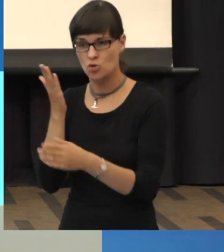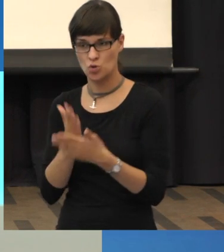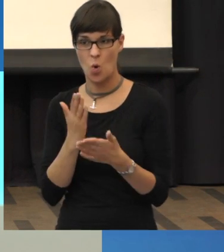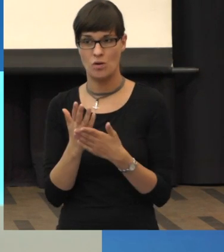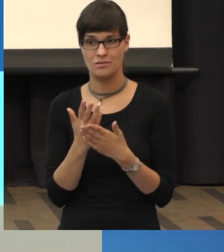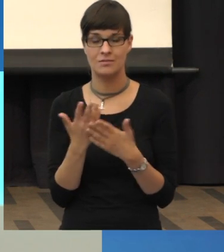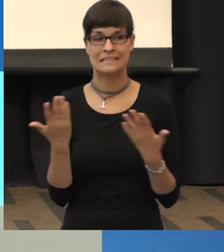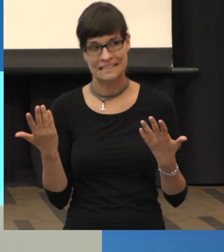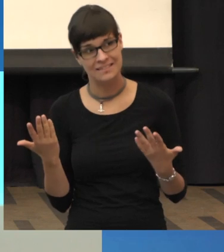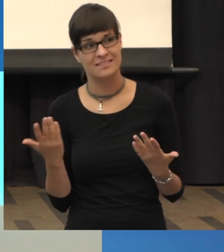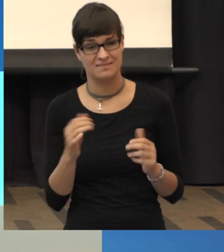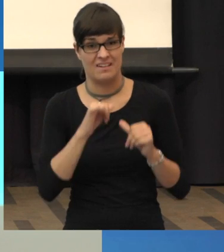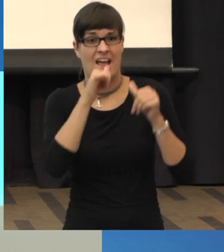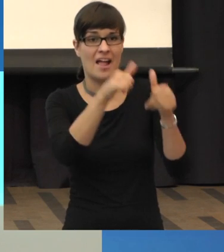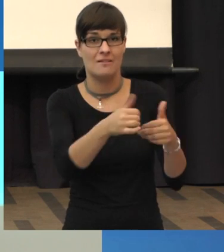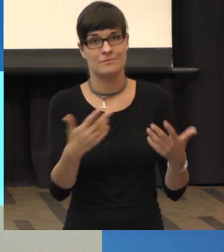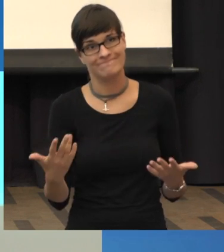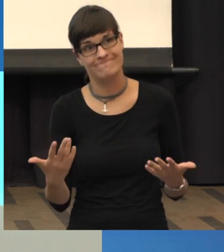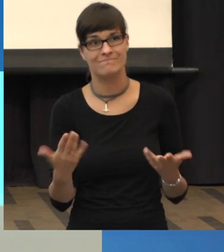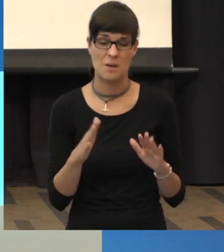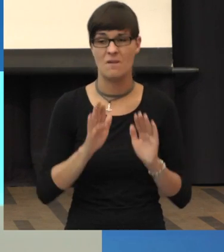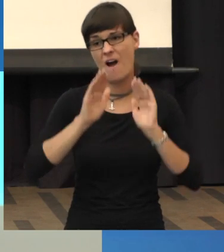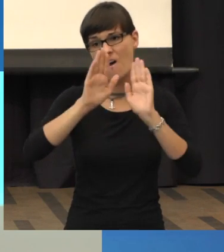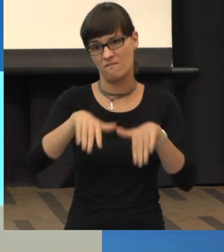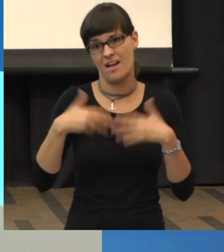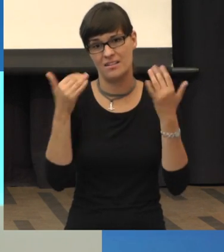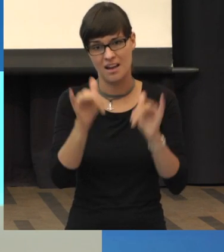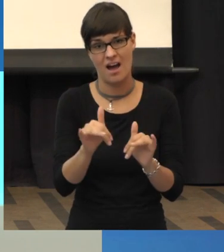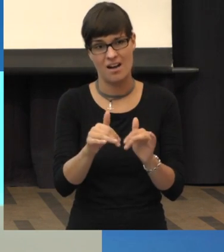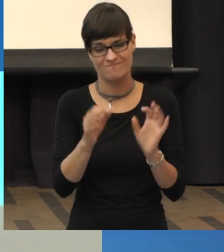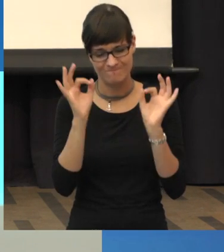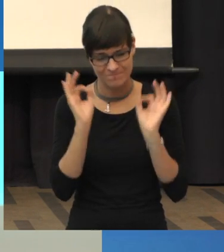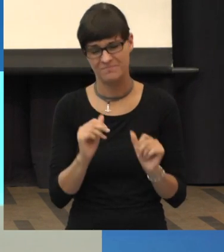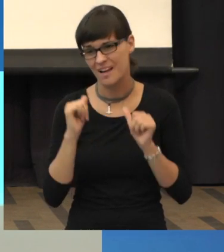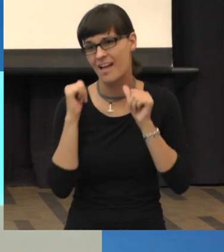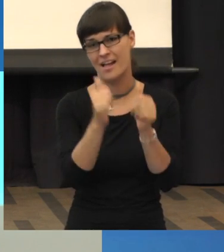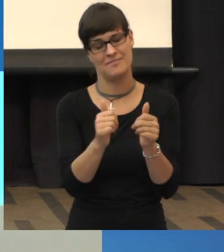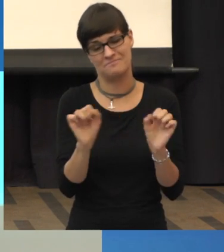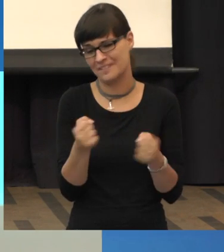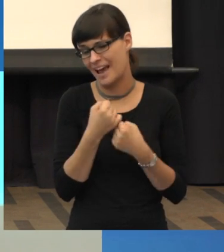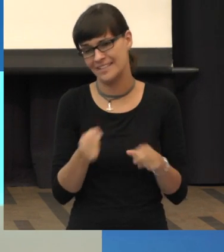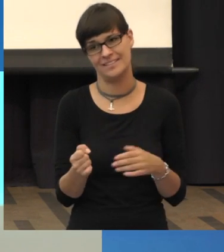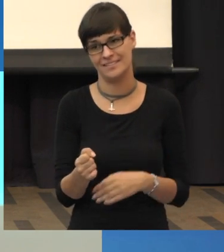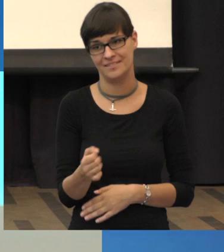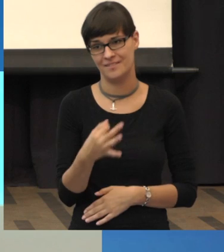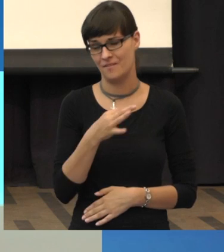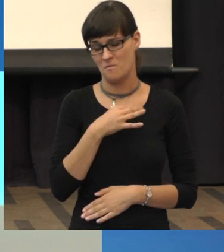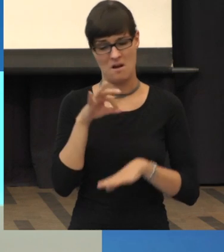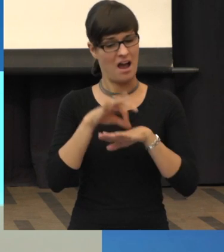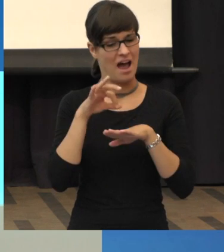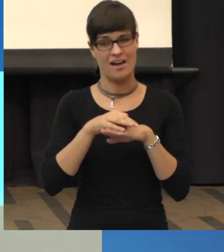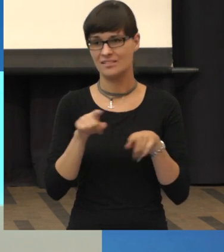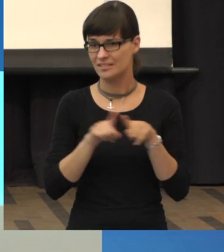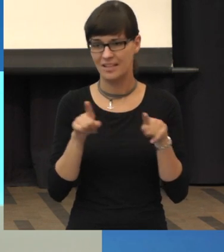einfach Fälle, wo man definitiv nichts machen kann. Und das ist für uns, für uns als behandelnder Arzt